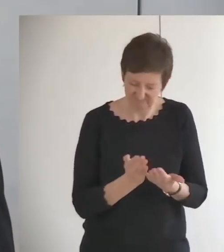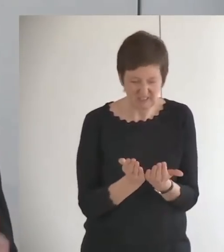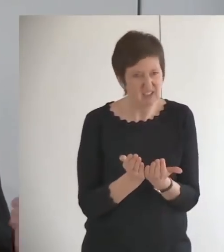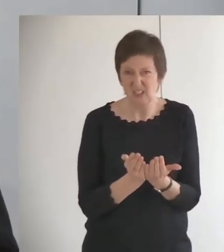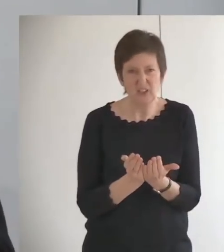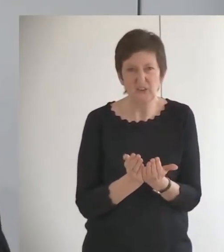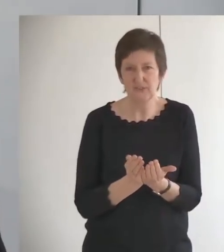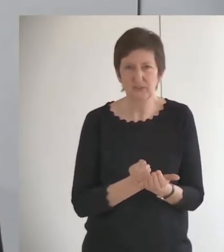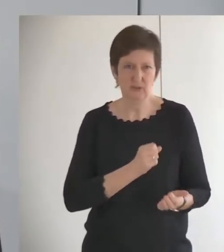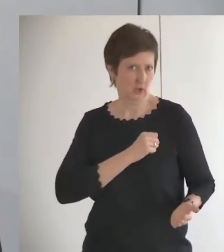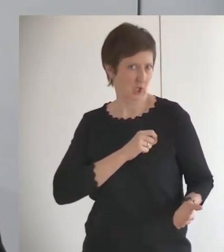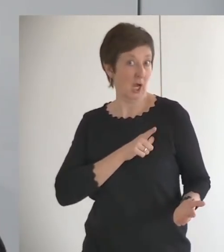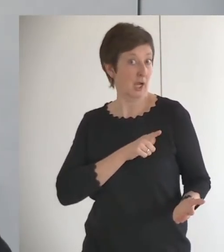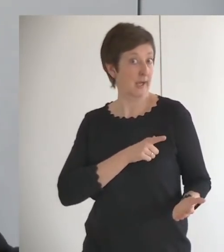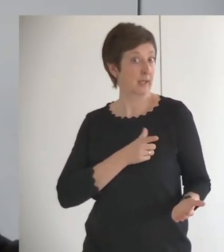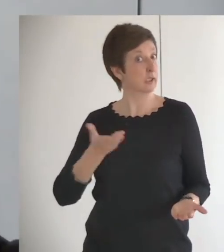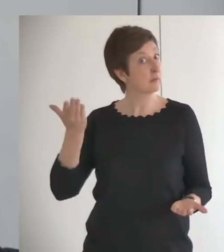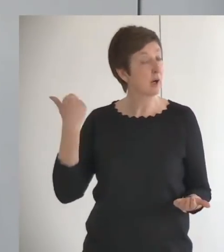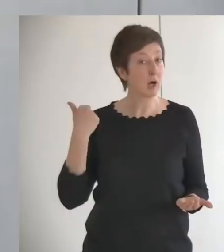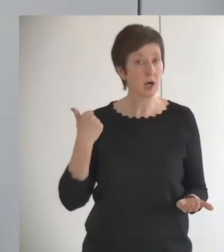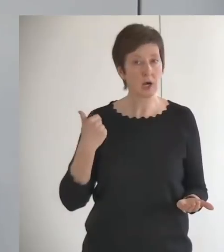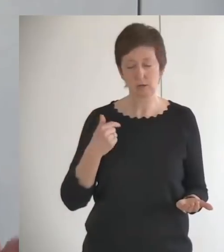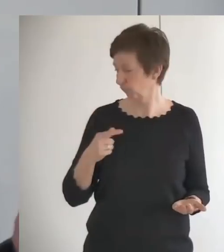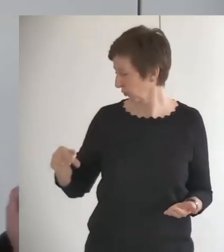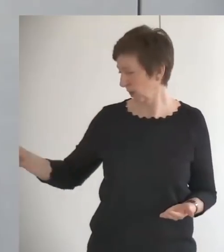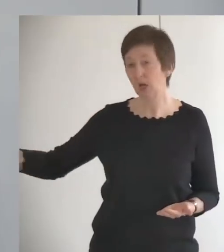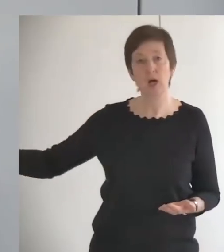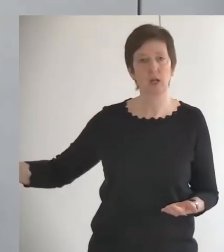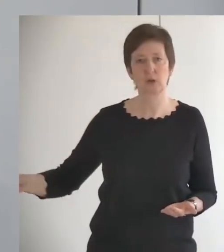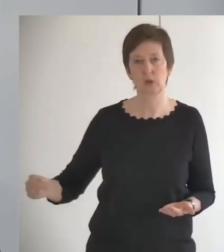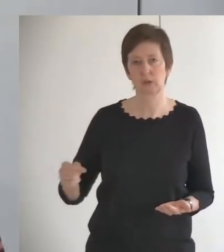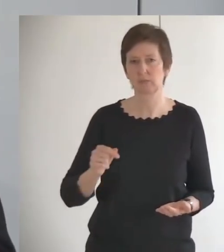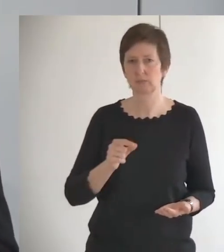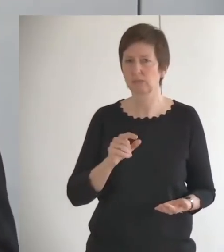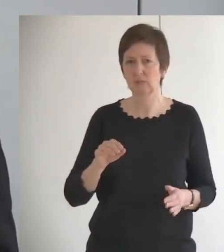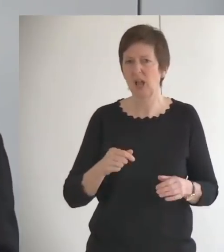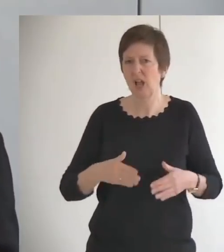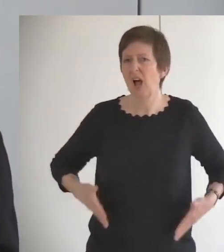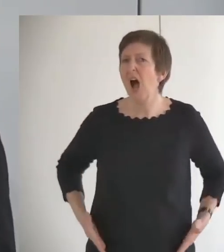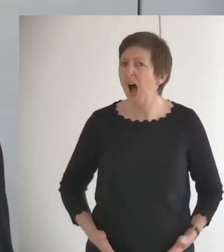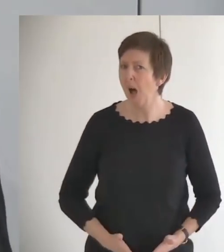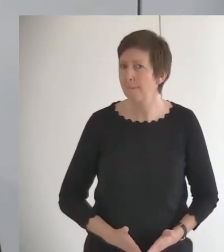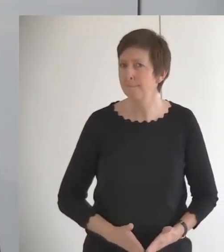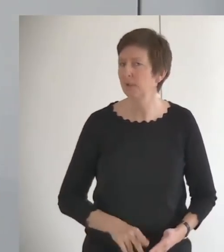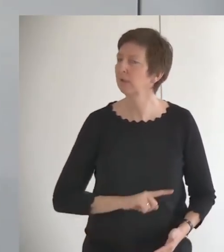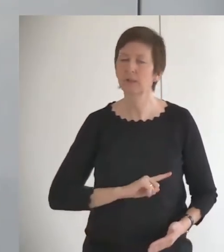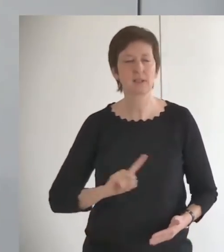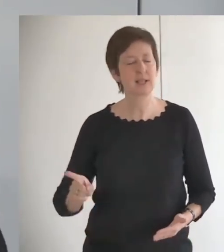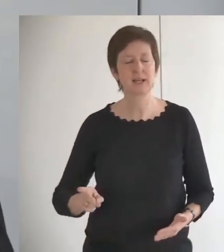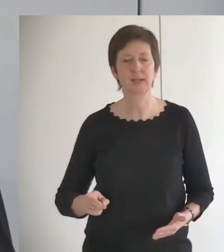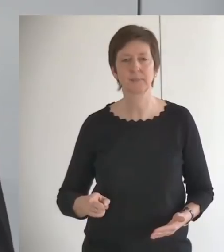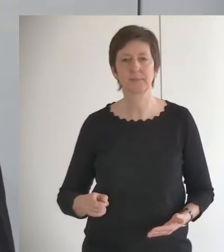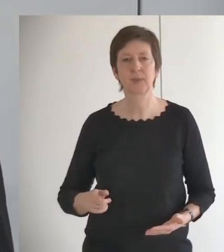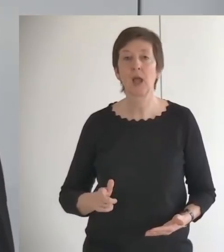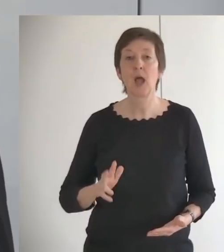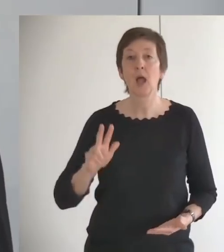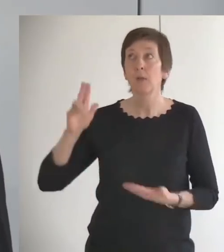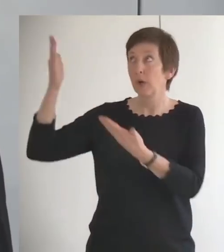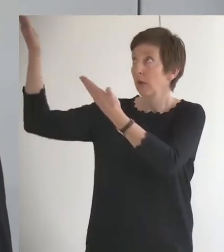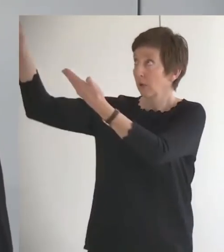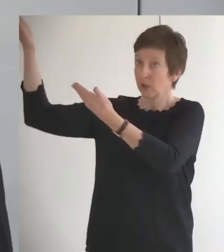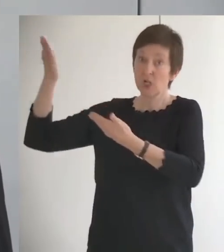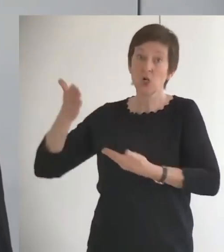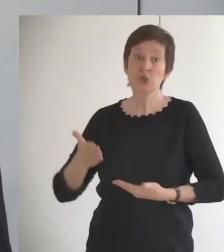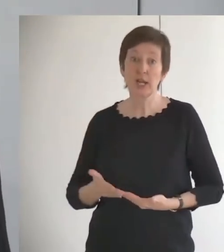Wohlstand und im Reichtum lebt und die anderen alle arm sind, die nicht nach Gott fragen, überhaupt nicht. Aber er schenkt der große Gott